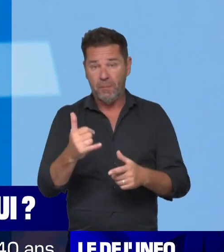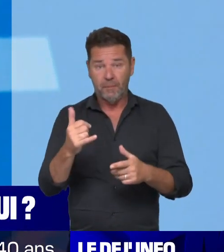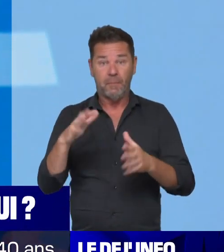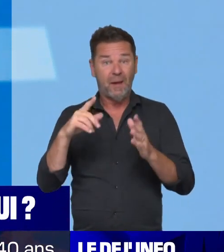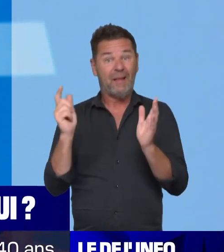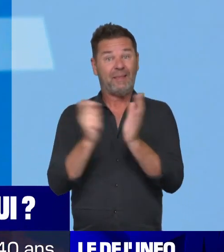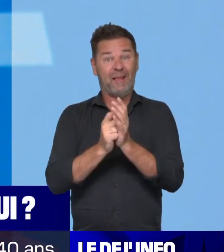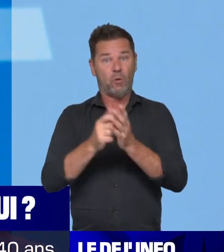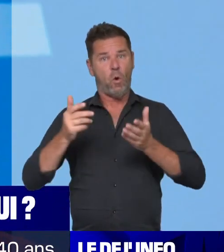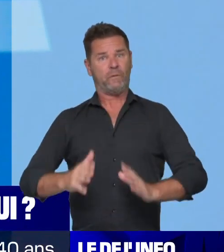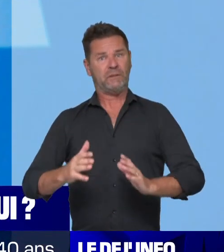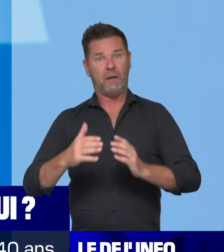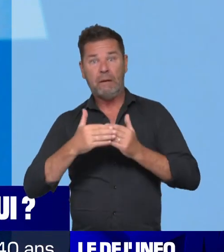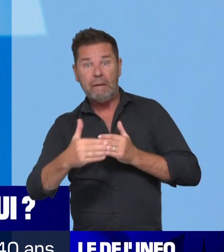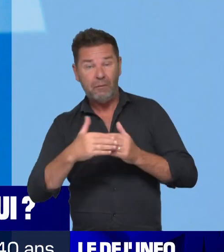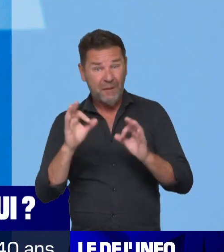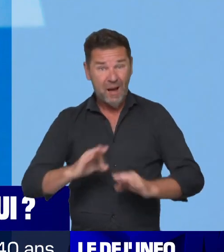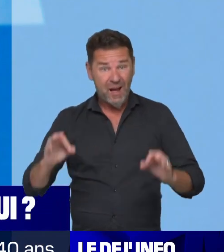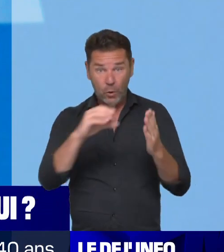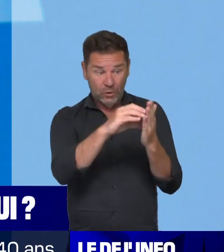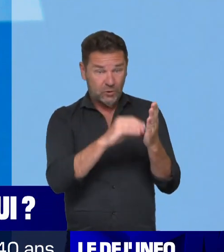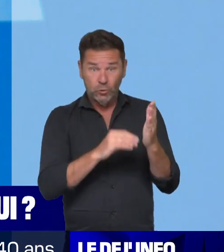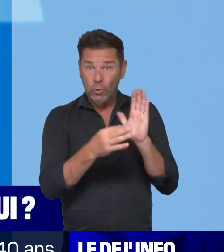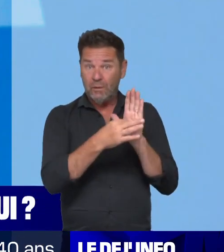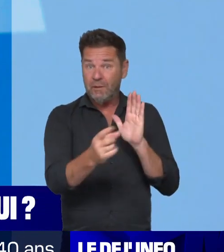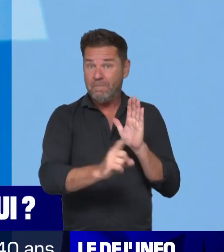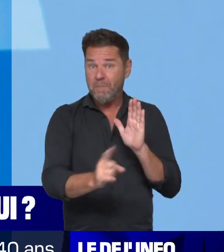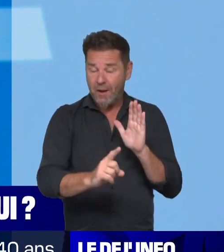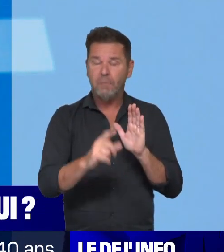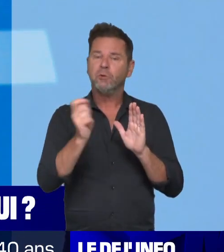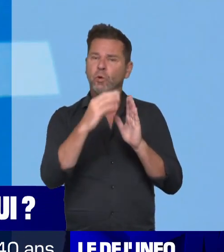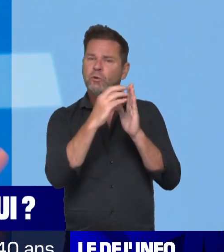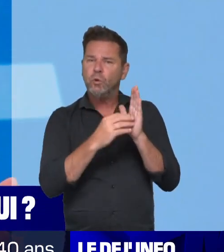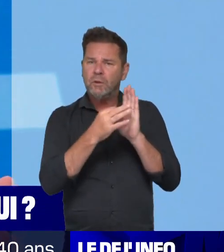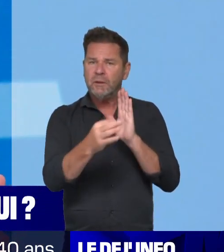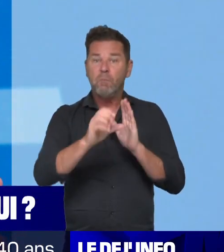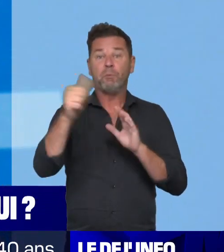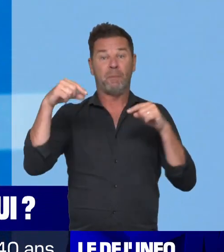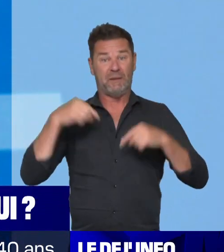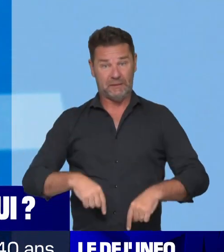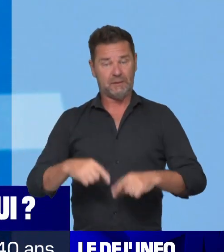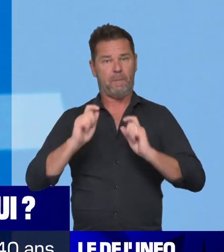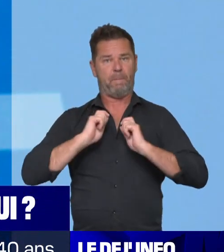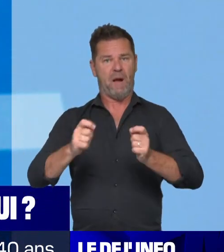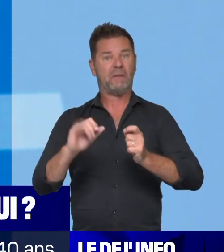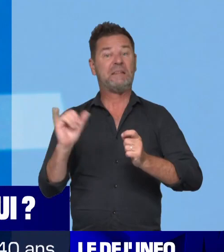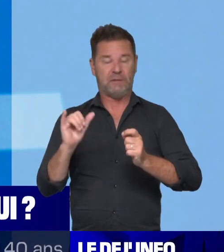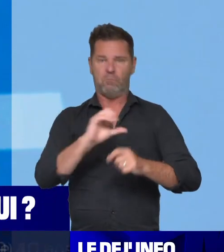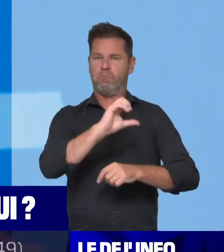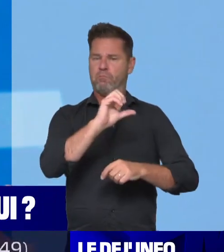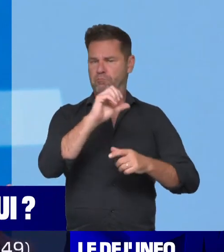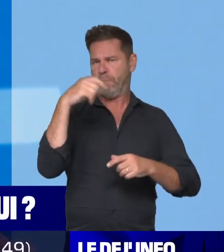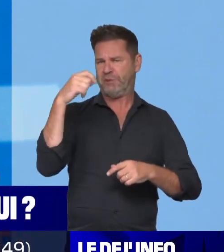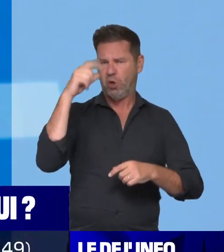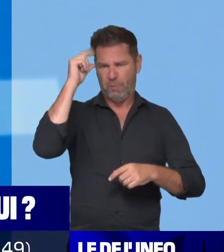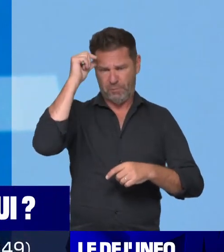Il n'y a pas de délai. La Constitution a prévu que la nomination du Premier ministre est l'un des pouvoirs propres du Président de la République, mais il n